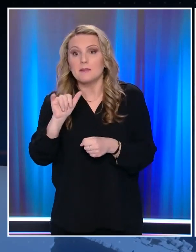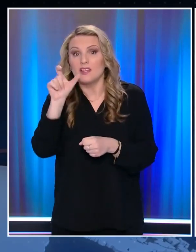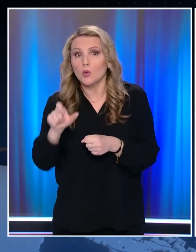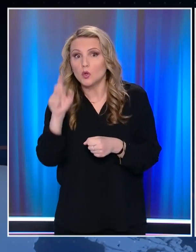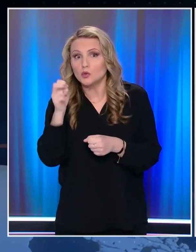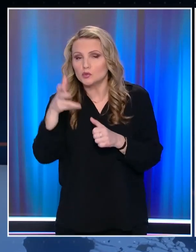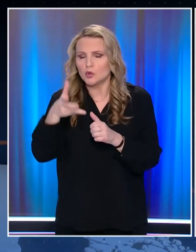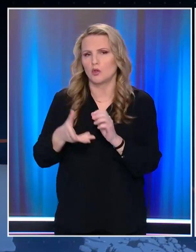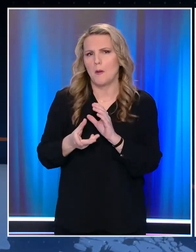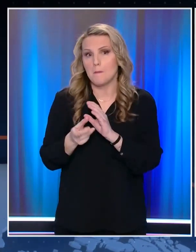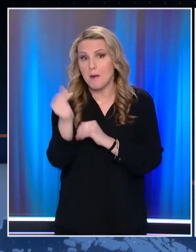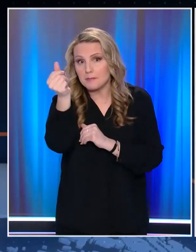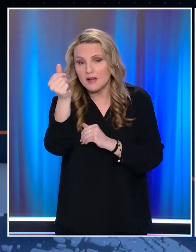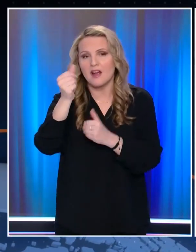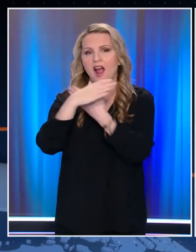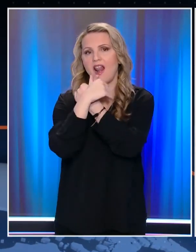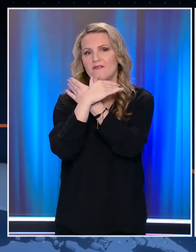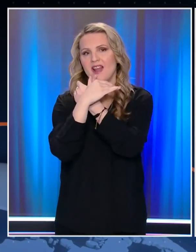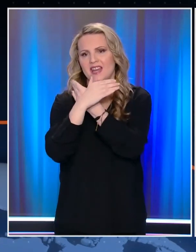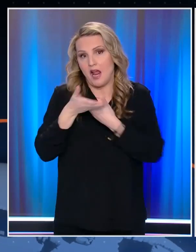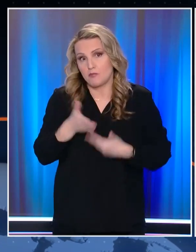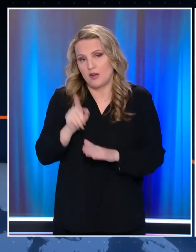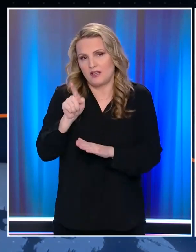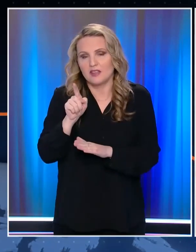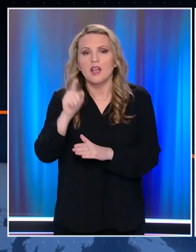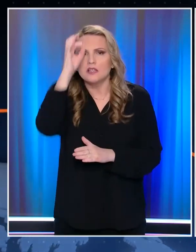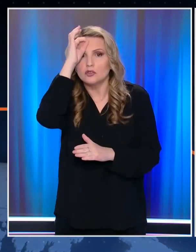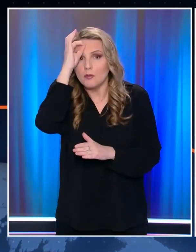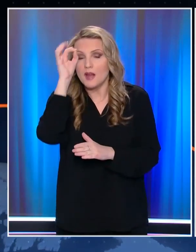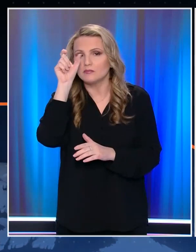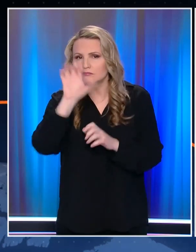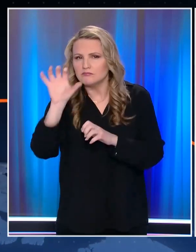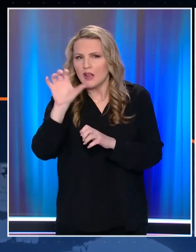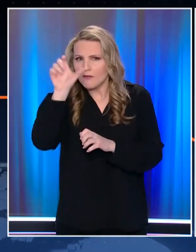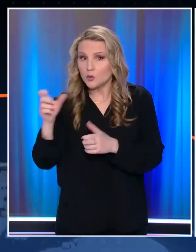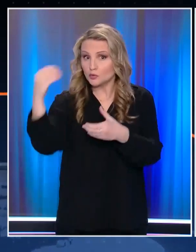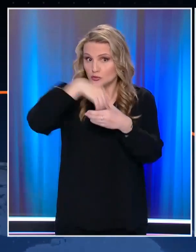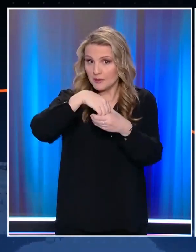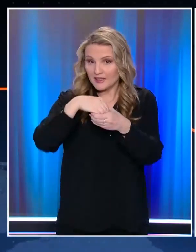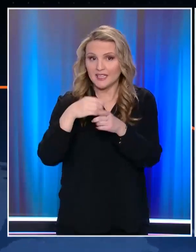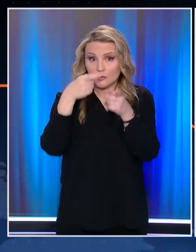Αλβανία από όπου κατάγεται Και η αστυνομία ερευνάν σχετίζεται με την υπόθεση της δολοφονίας του Άλκη